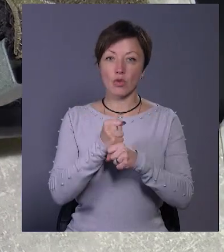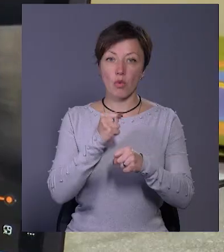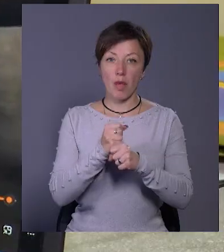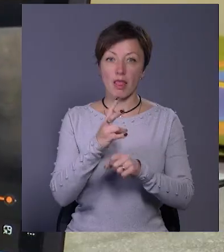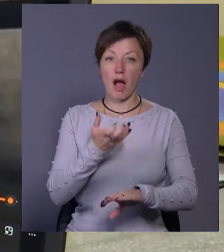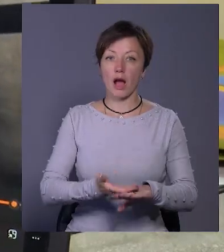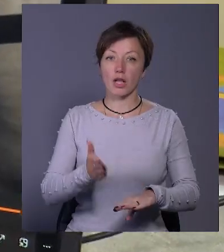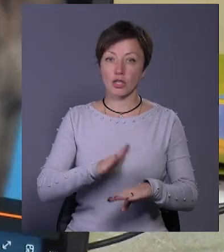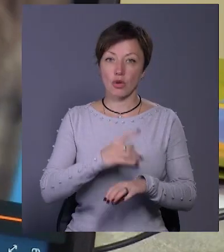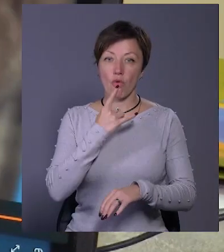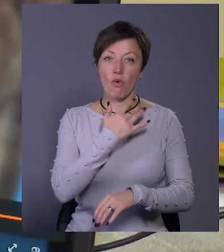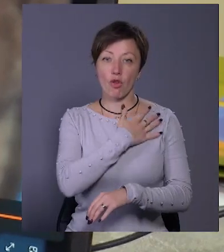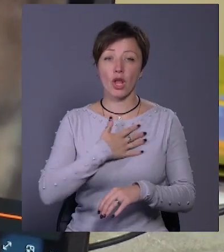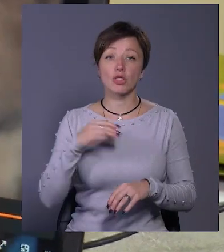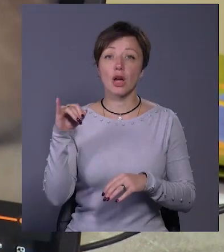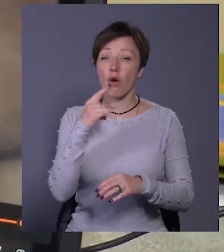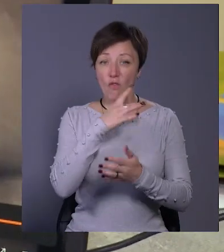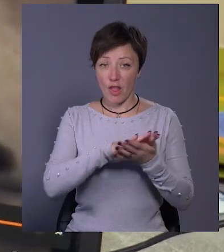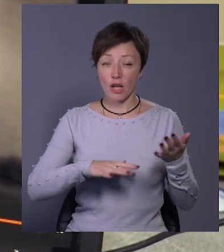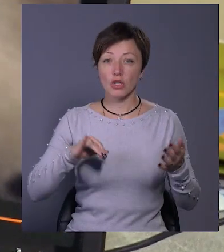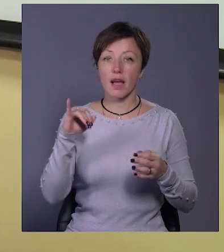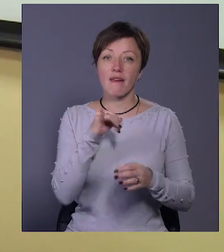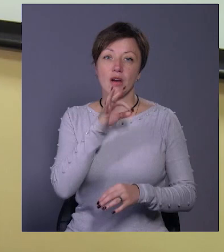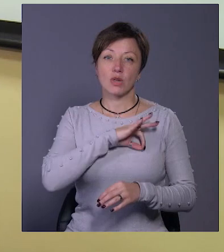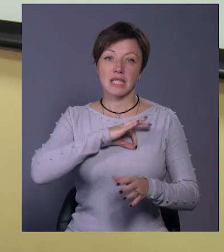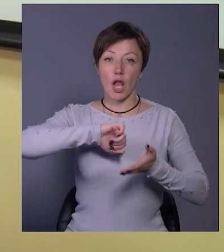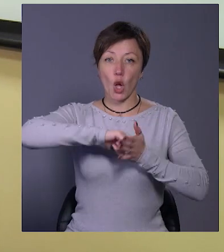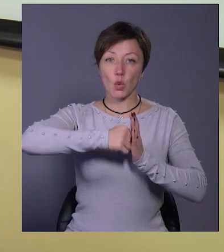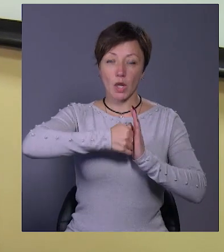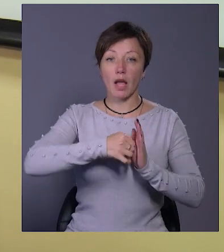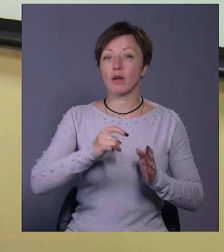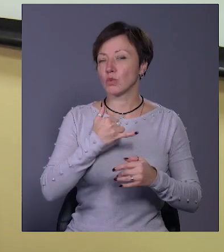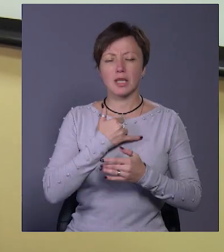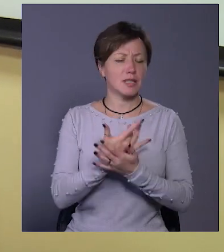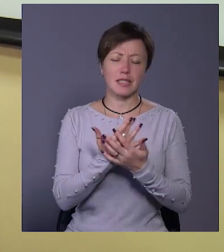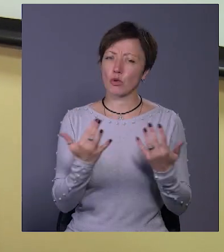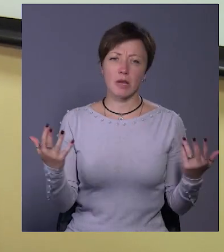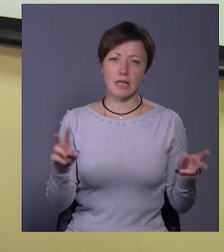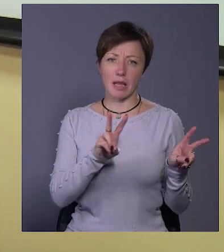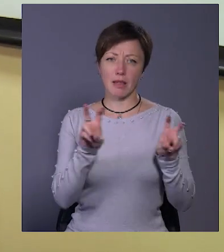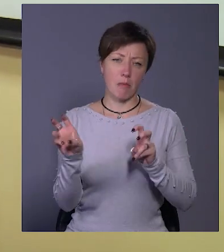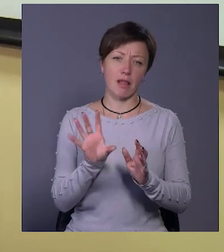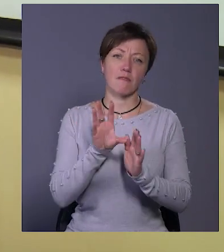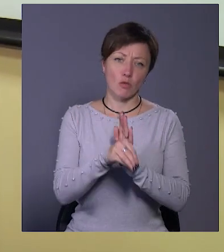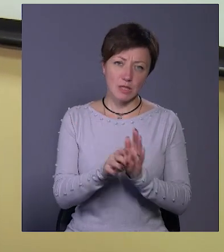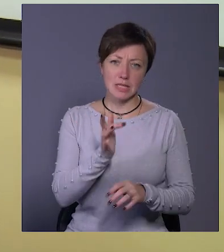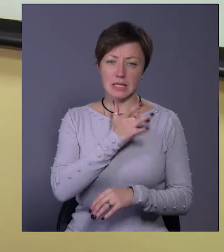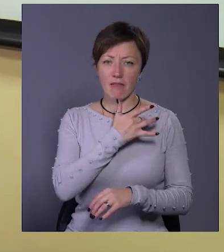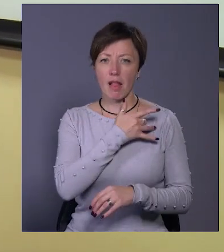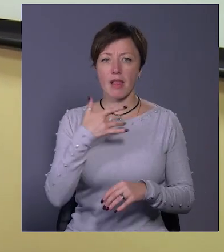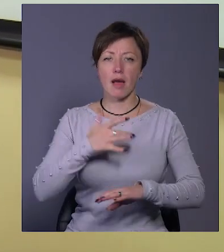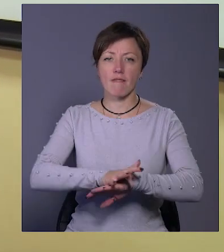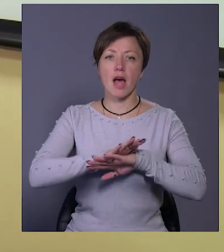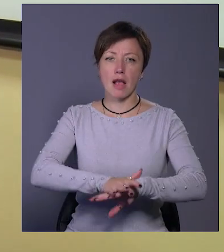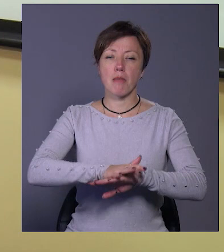критичну кровотечу і використання турнікета. В нас різноманітна тематика, в тому числі і серцево-лгенева